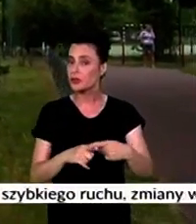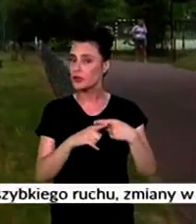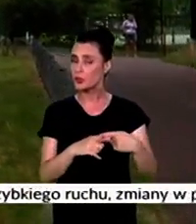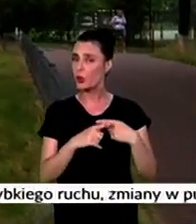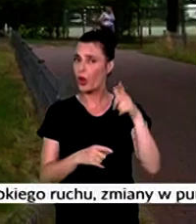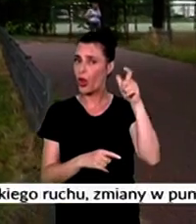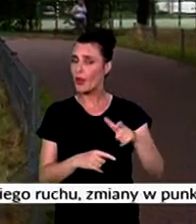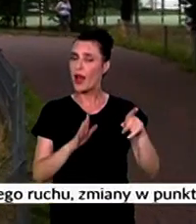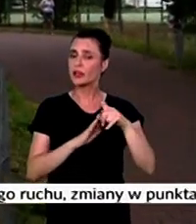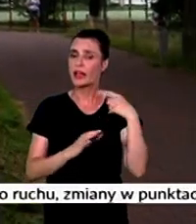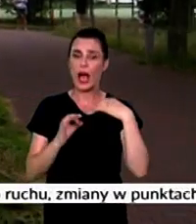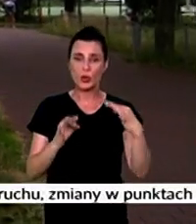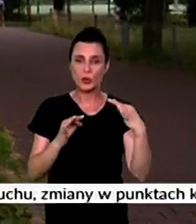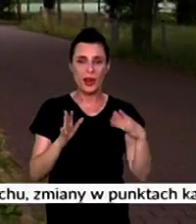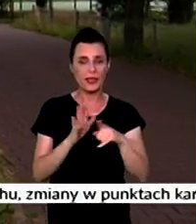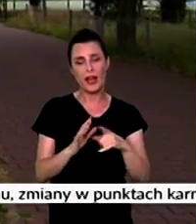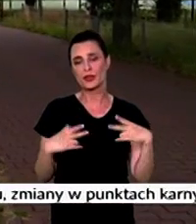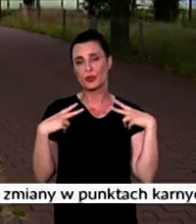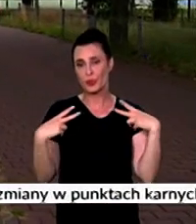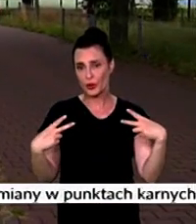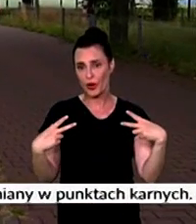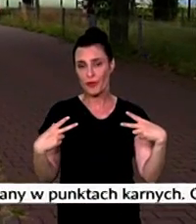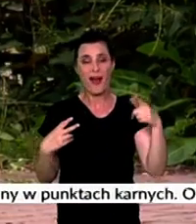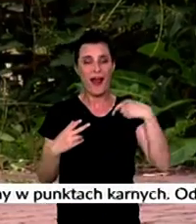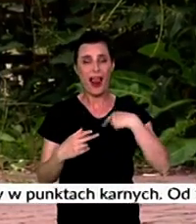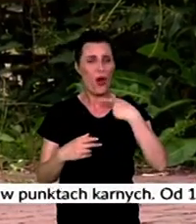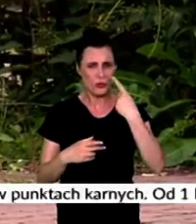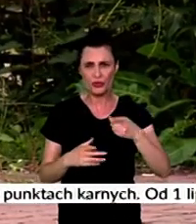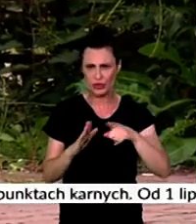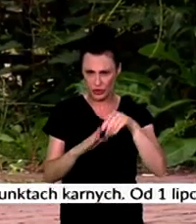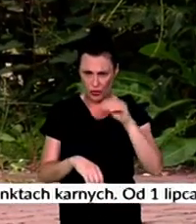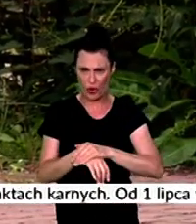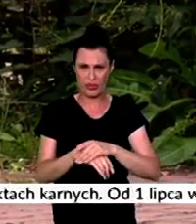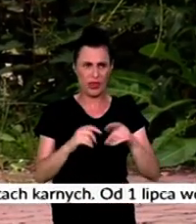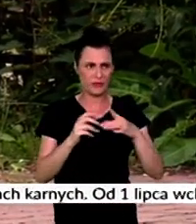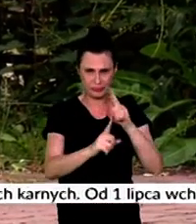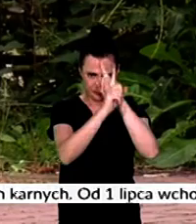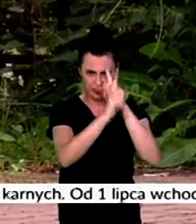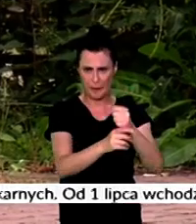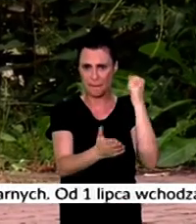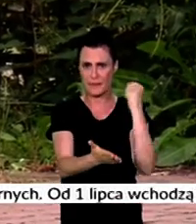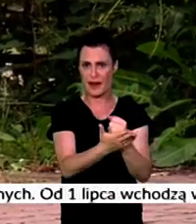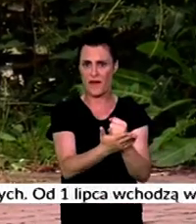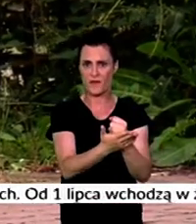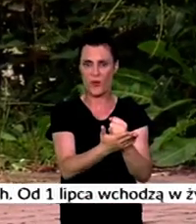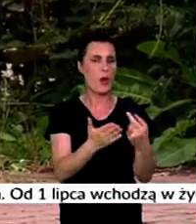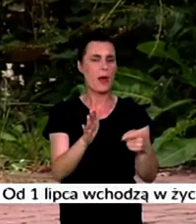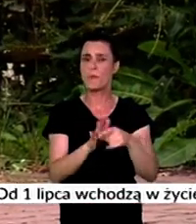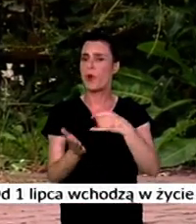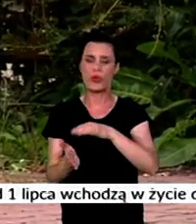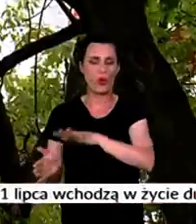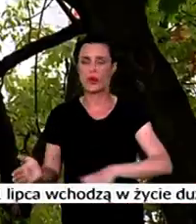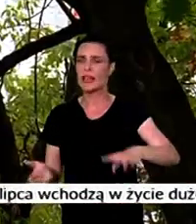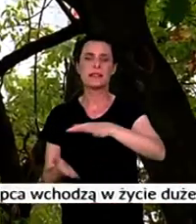mieszkaniowych. Ten aktualnie jest na urlopie, ale jak przekonuje działa zgodnie z literą prawa. Bo to nie parking, a